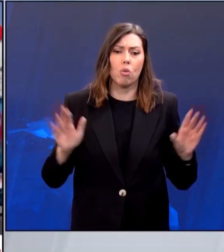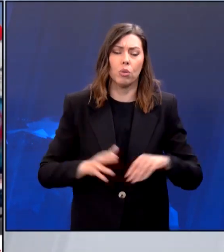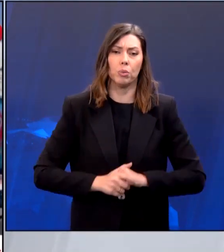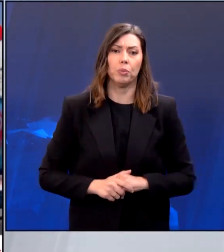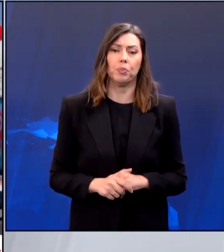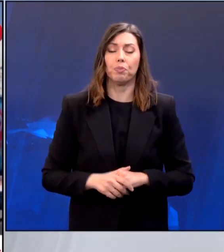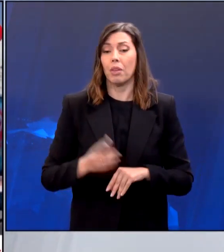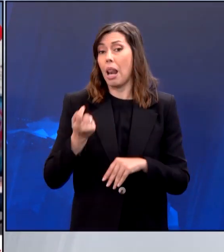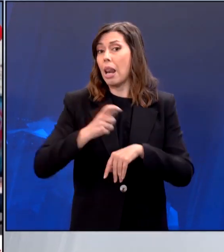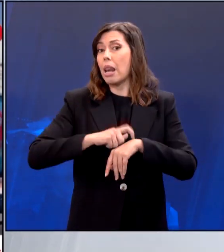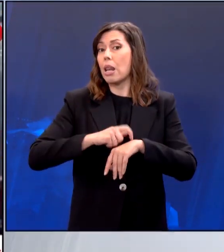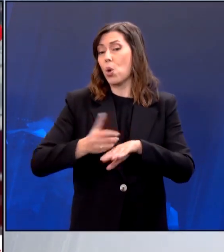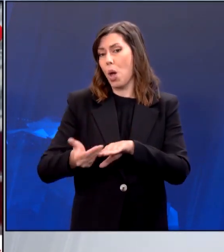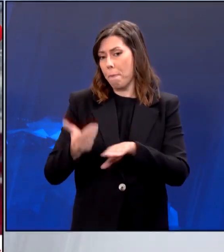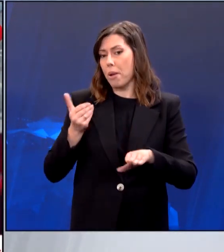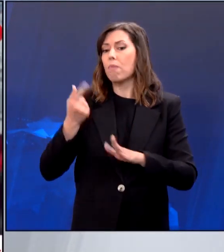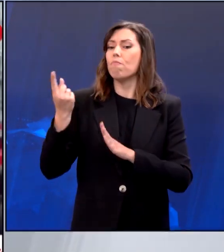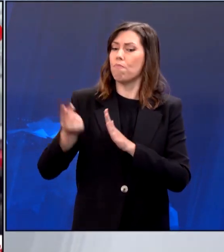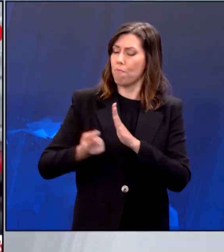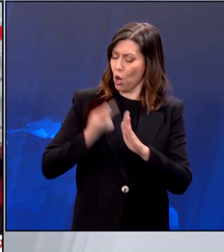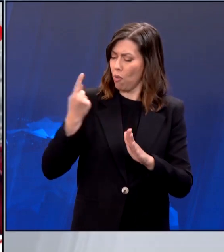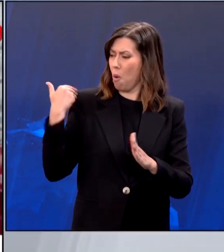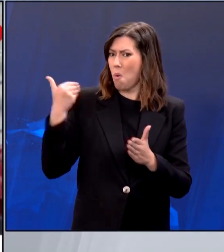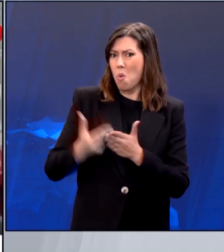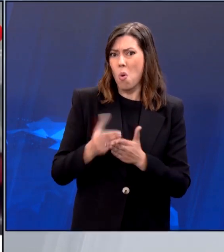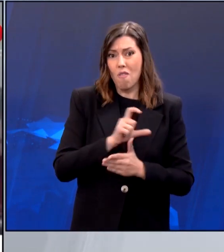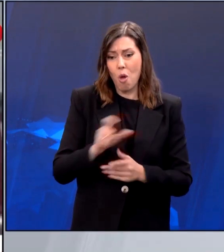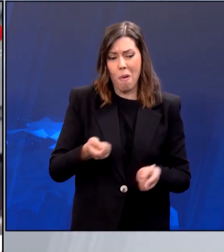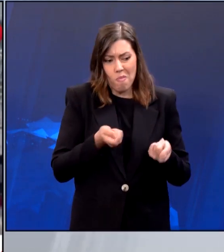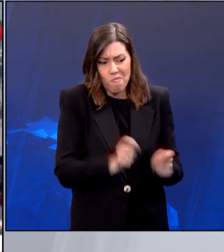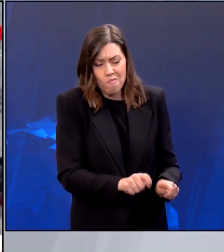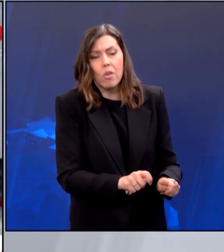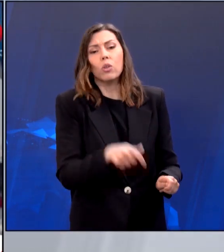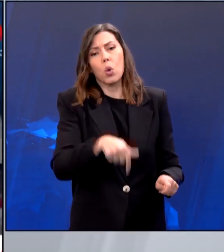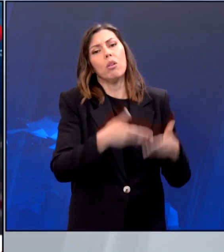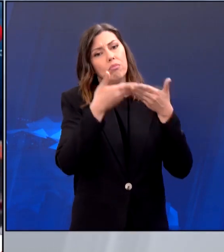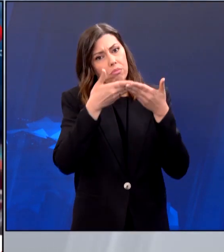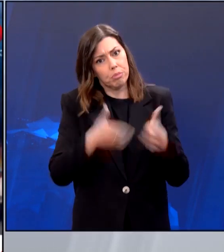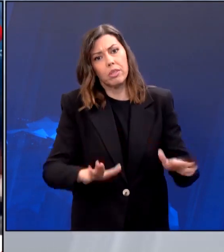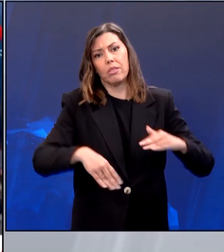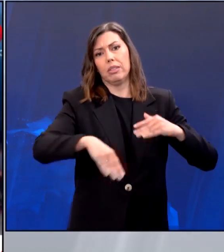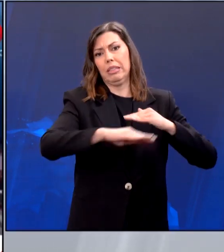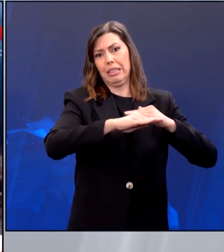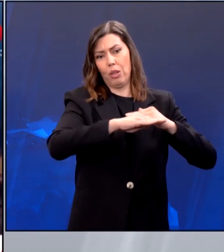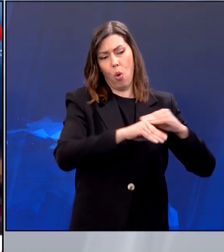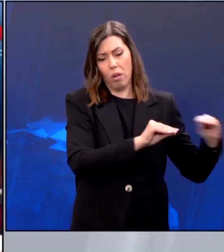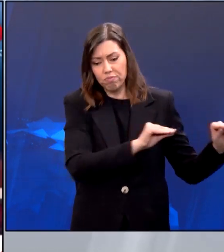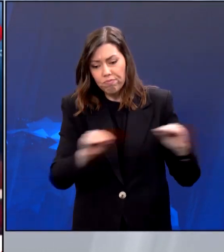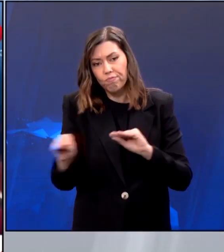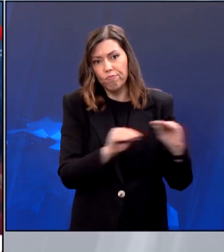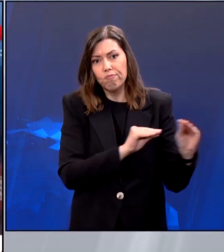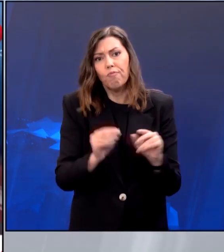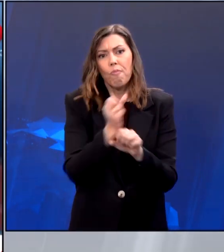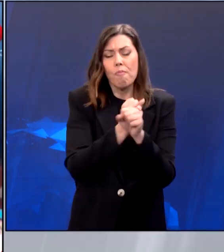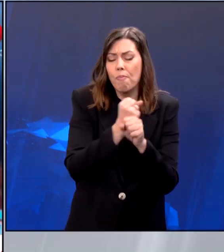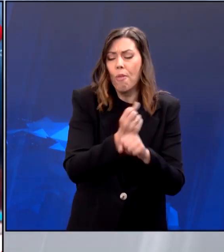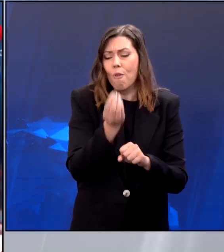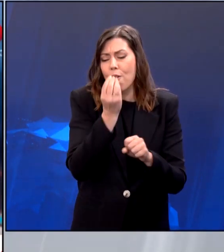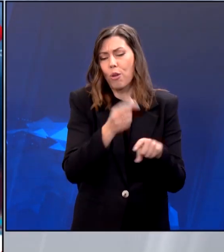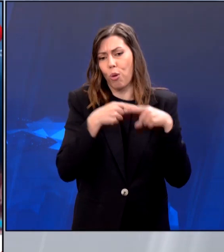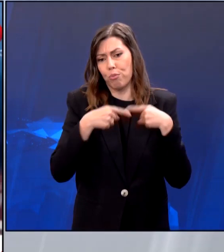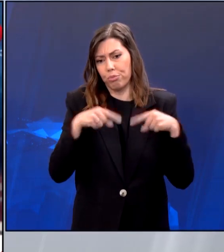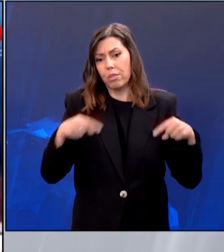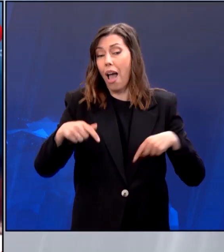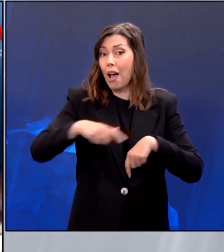Πριν από λίγη ώρα άνοιξε για πρώτη φορά εδώ και εβδομάδες το σινοριακό πέρασμα Κέρεμ Σαλόμ. Σύμφωνα με ηγυπτιακά μέσα, τα πρώτα